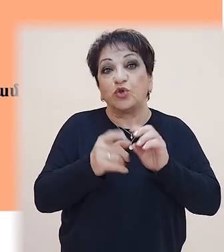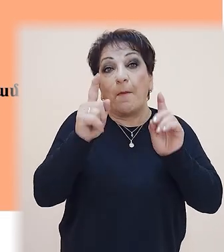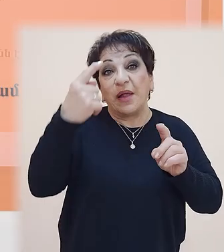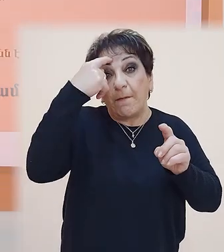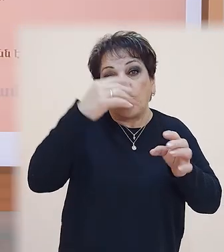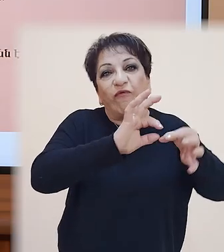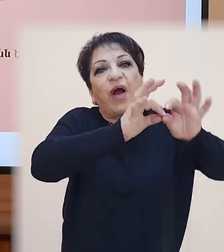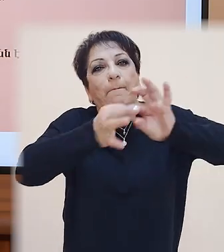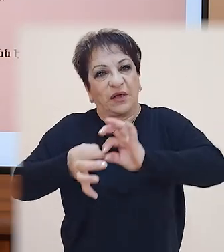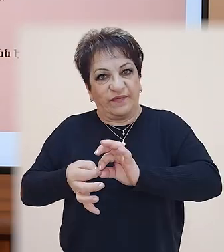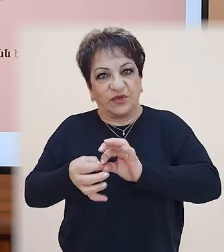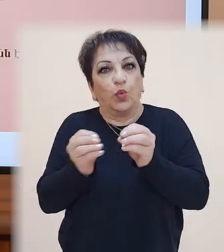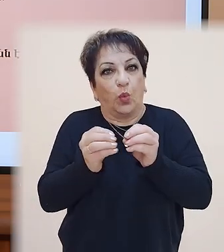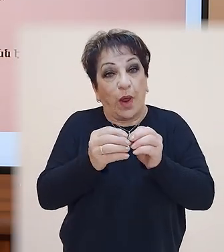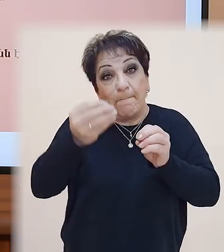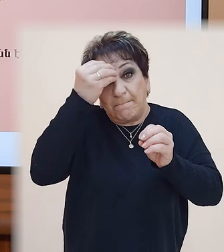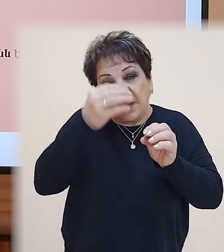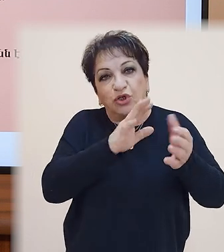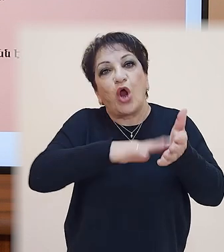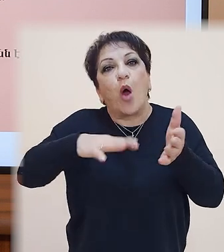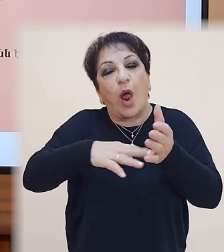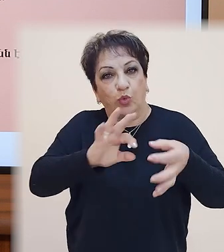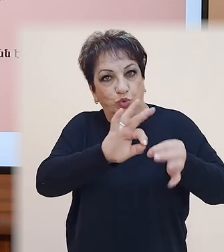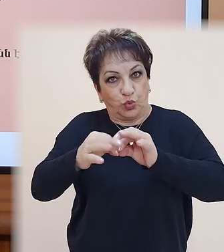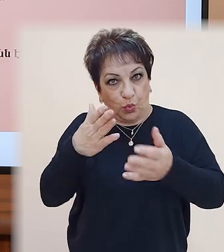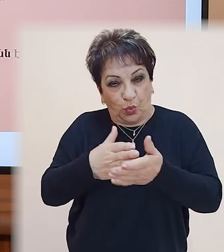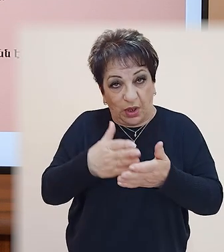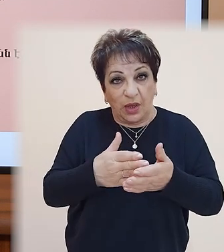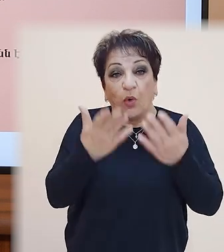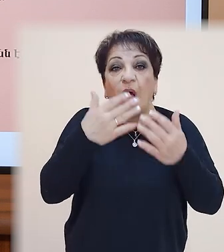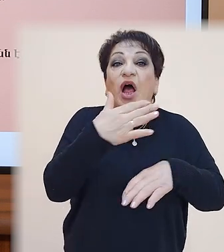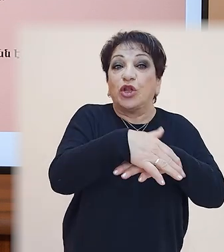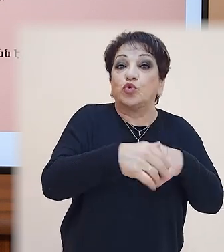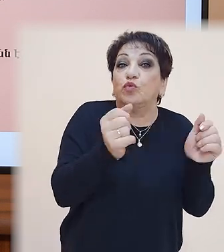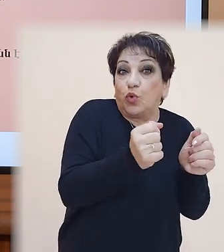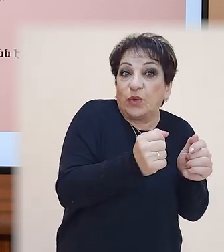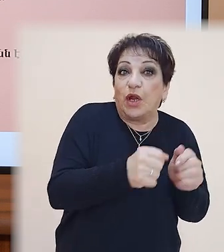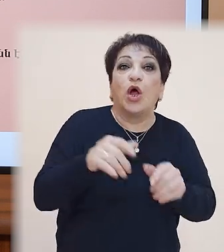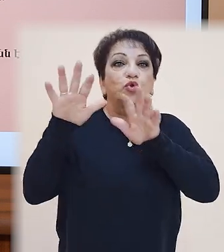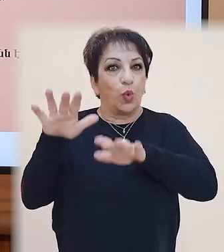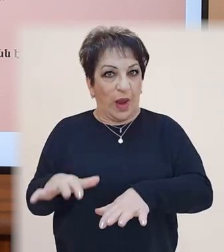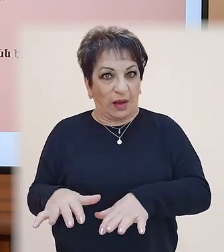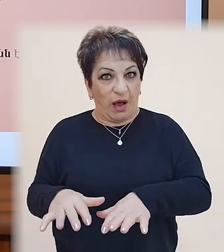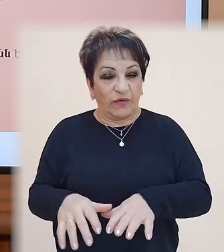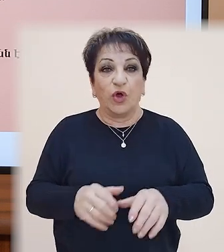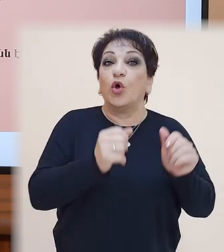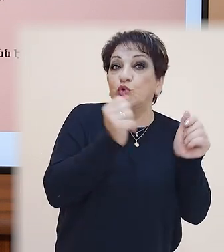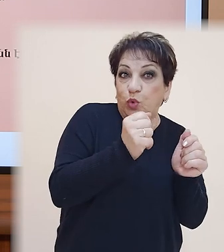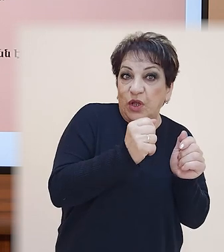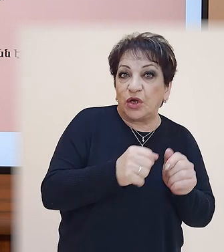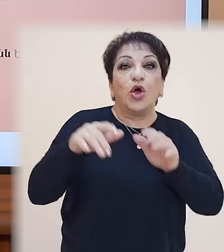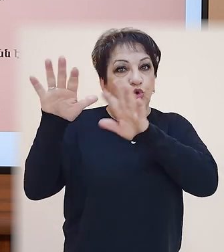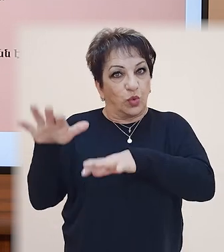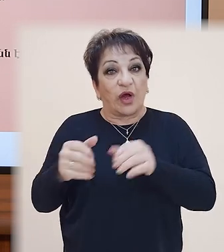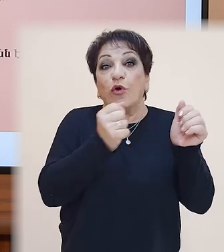կունս տանում էր, որինակ կամ դրսում ծուրտ էր ձյուն եկավ։ Ձուրտը և ձյունը